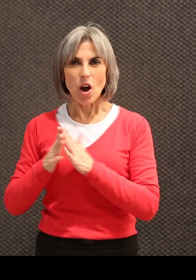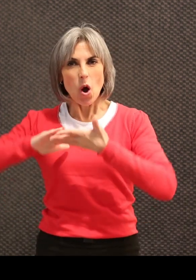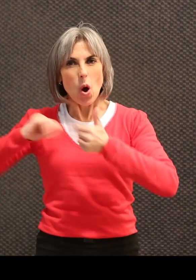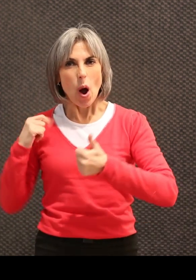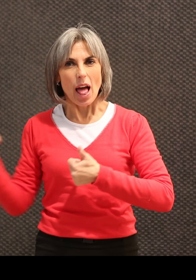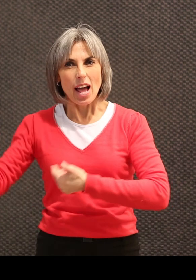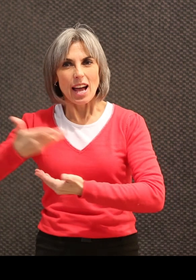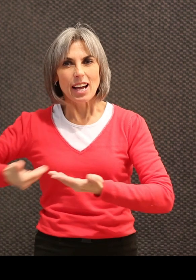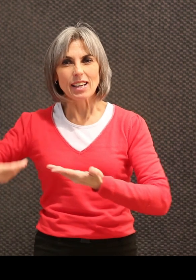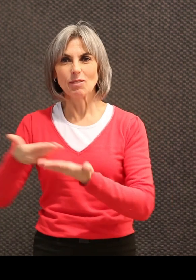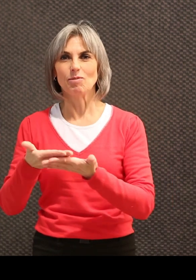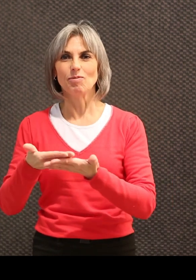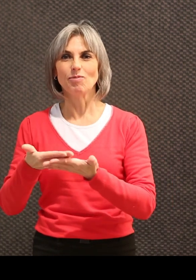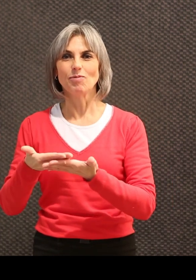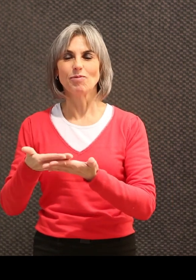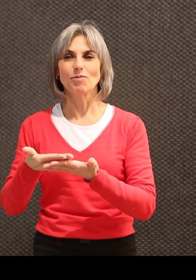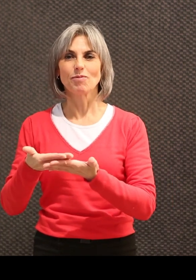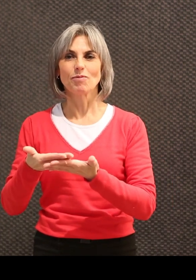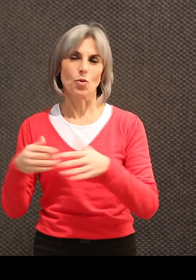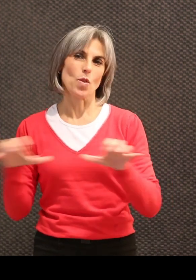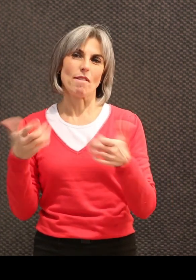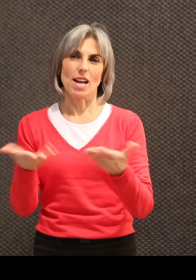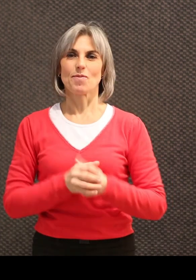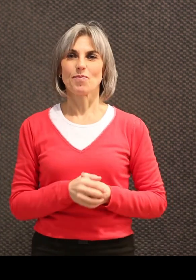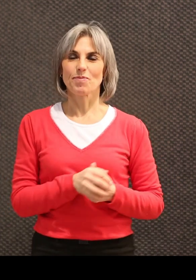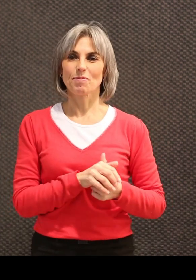collègues de travail.